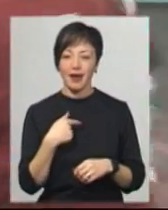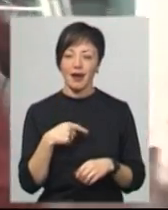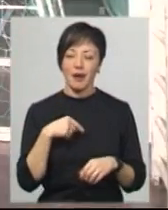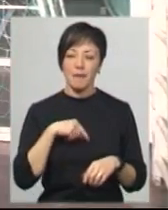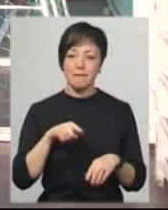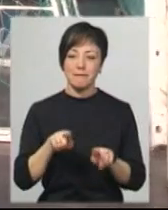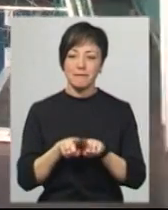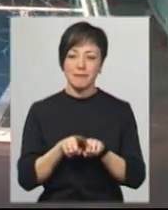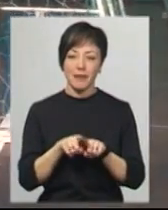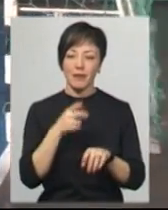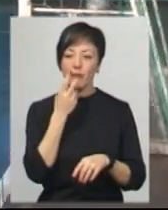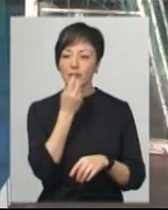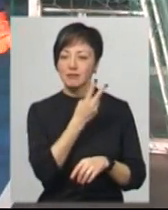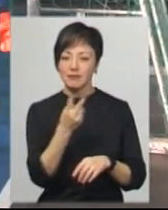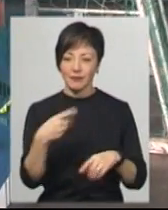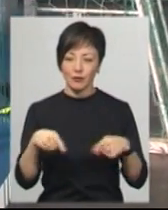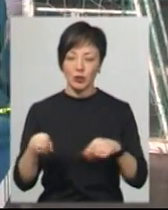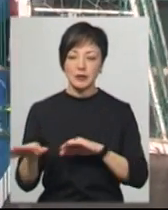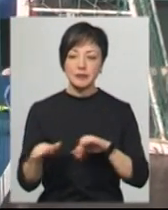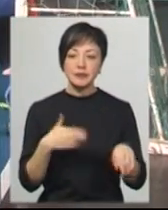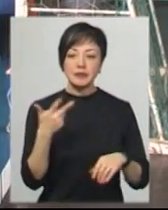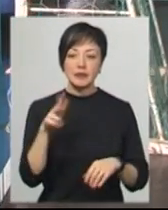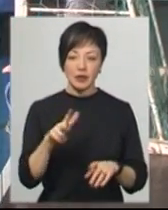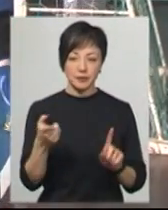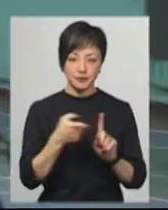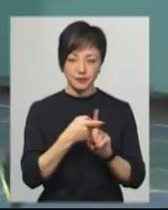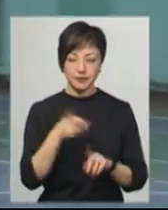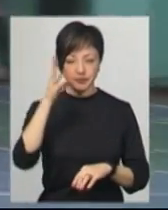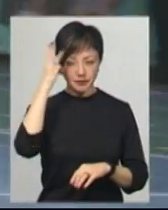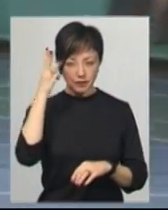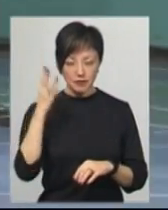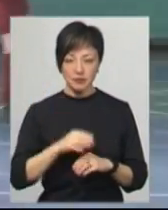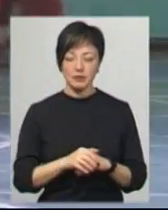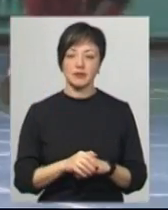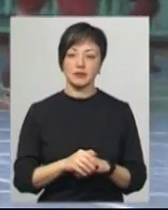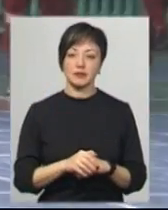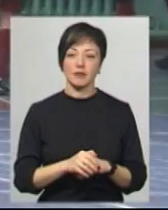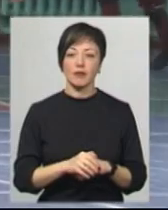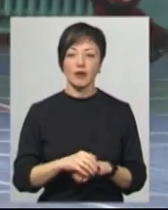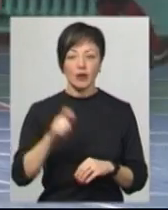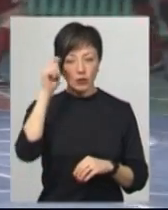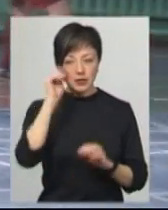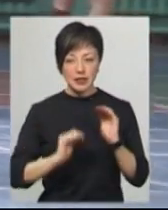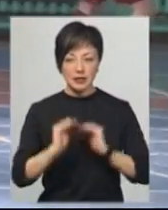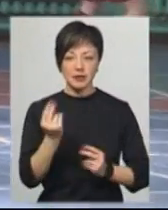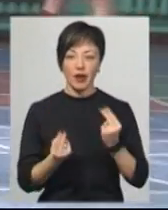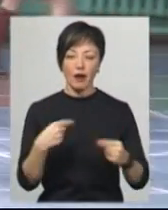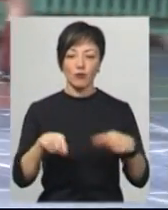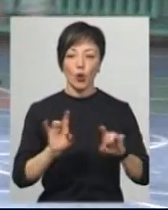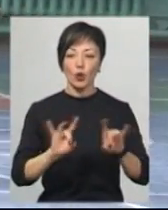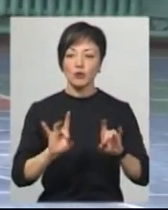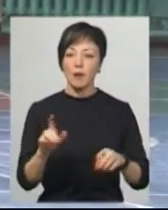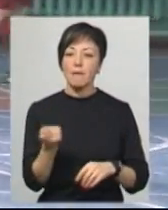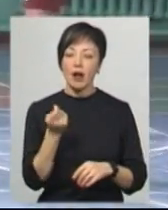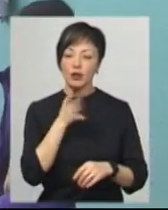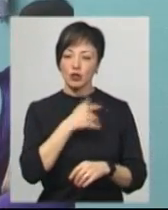За перших п'ять хвилин тайму три голи у ворота суперників забили хмельничани. Володимир Повстяний з дитинства грає у футбол, розповідає, було мало